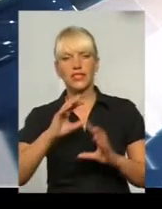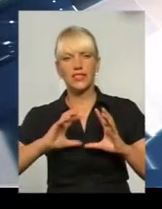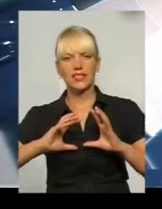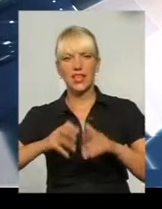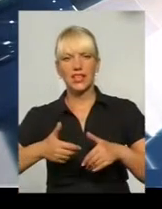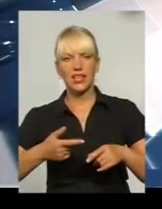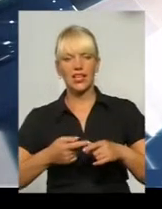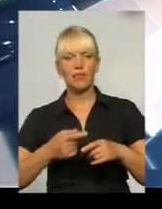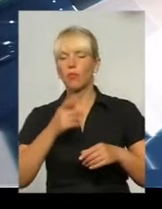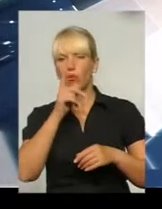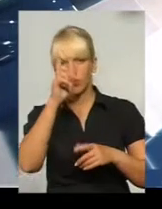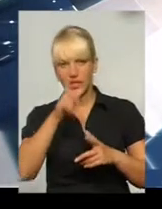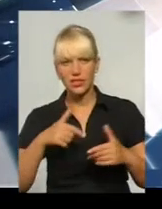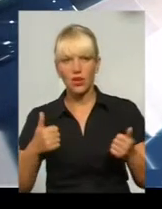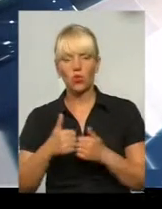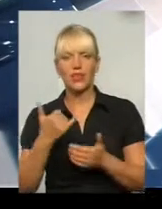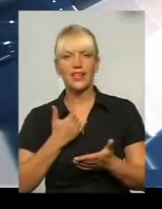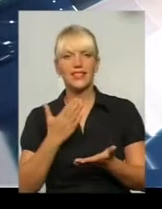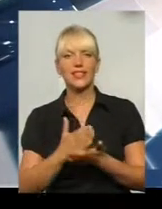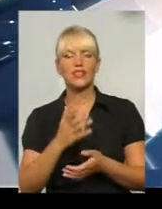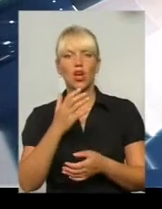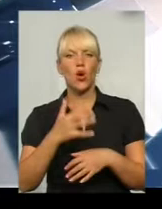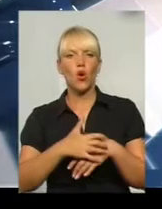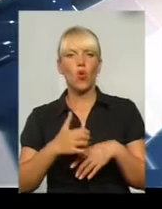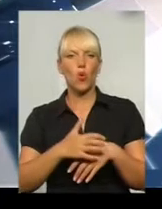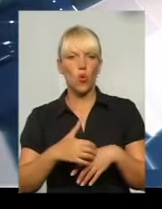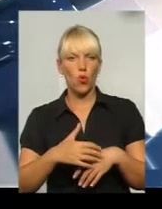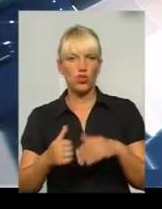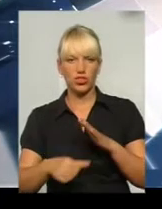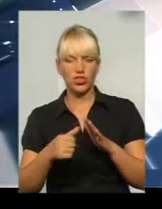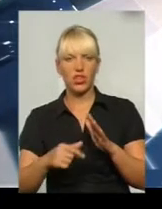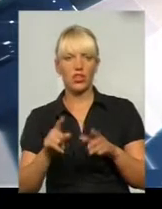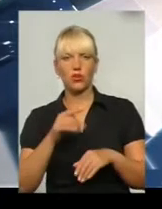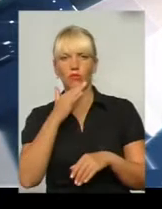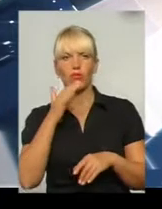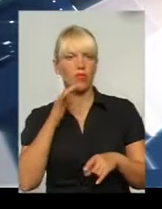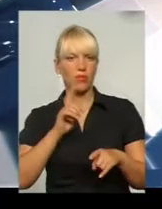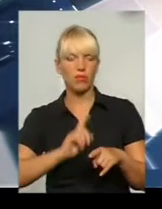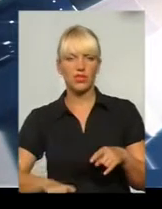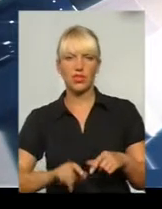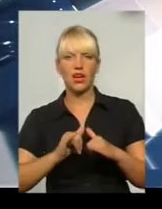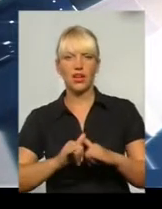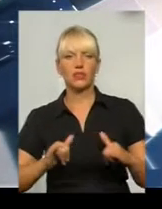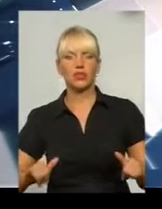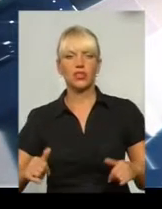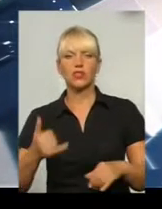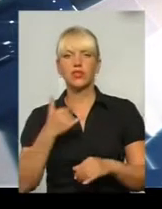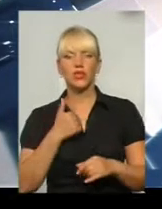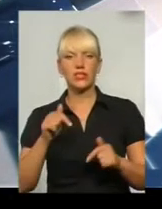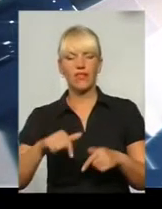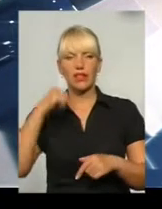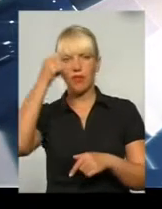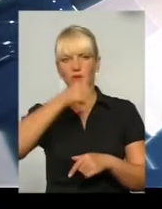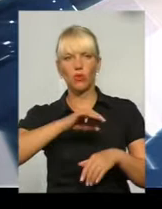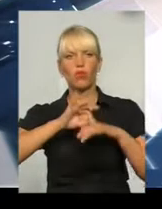в нас дзвіжні котики, які дуже багато швидко розмножаються. в нас в цьому году